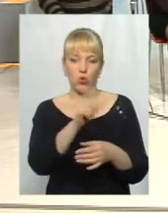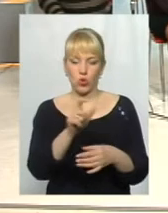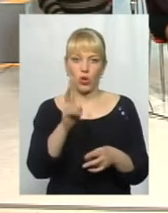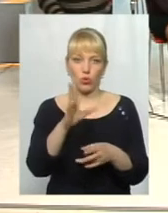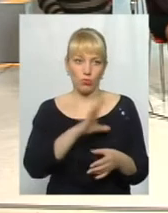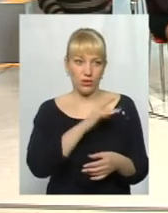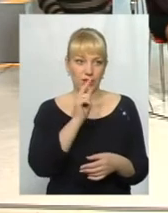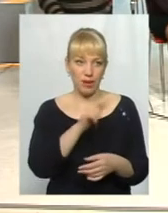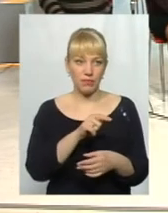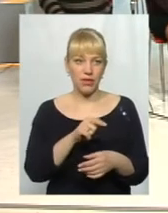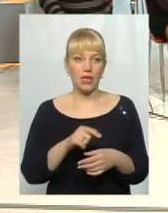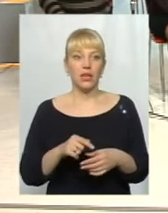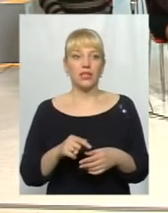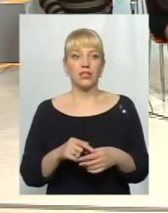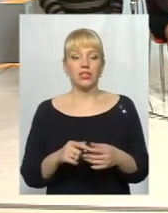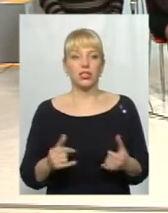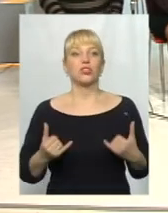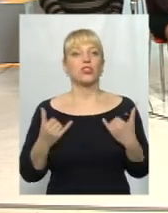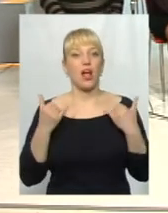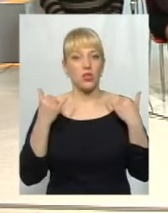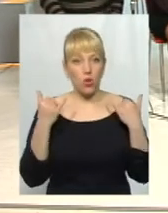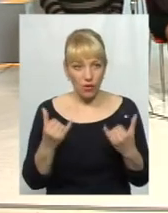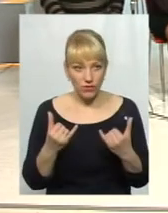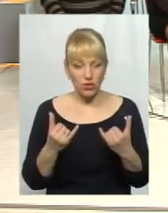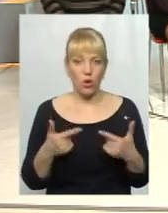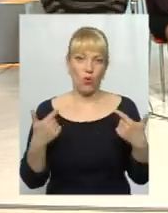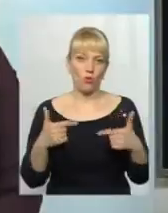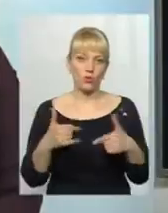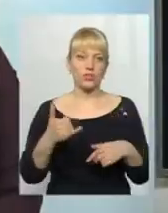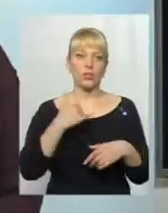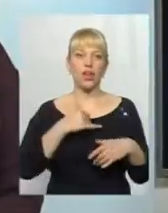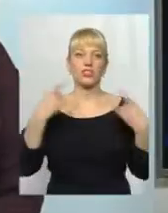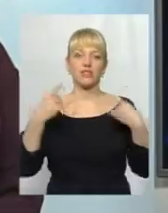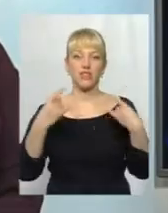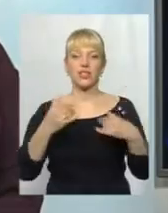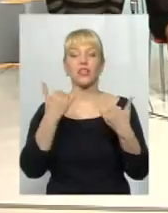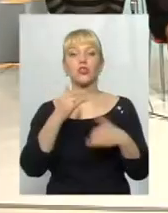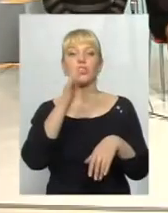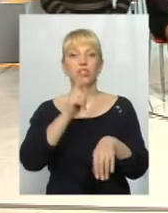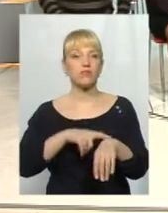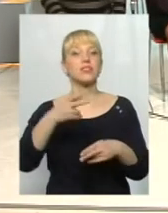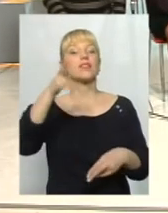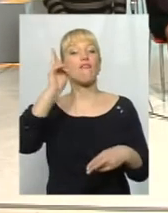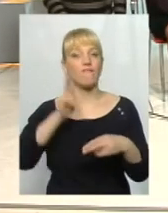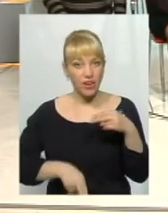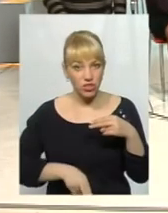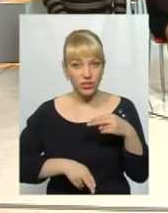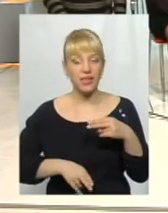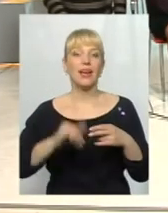які були долучаючими. Більше, більше такий випадок. Шановні глядачі і шановні гості, наш ефір на сьогодні вже завершений. Я